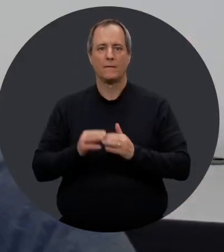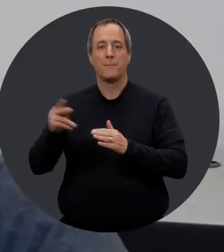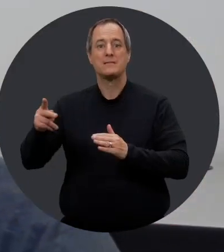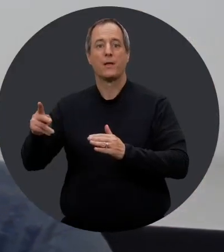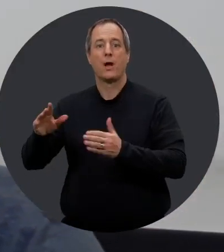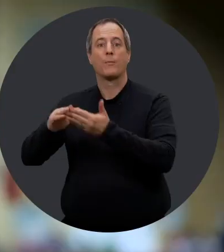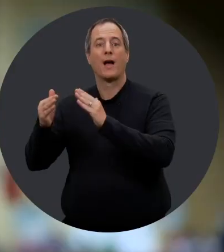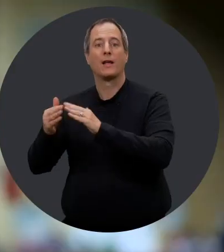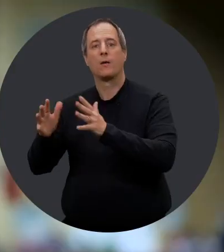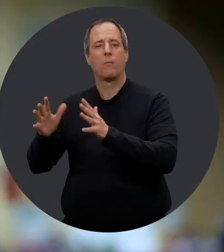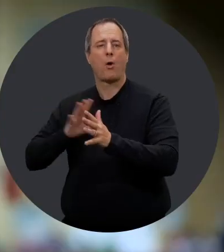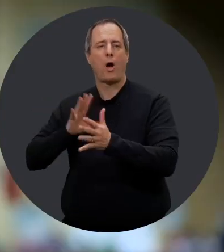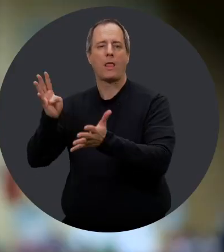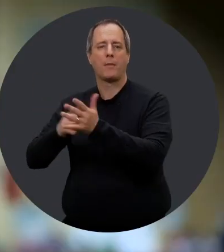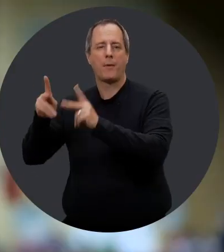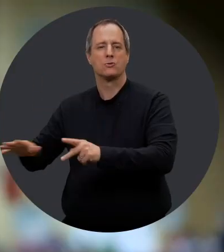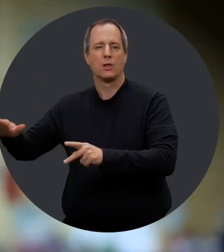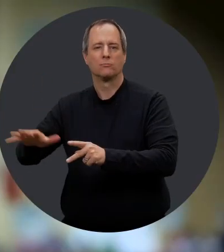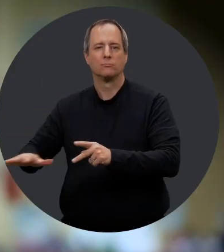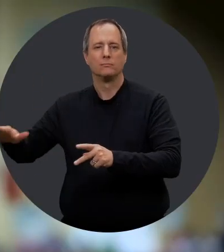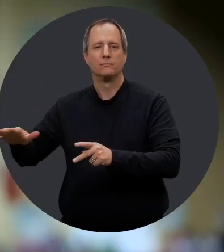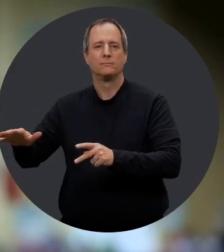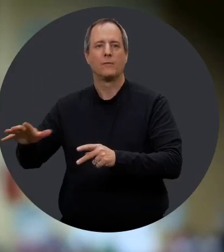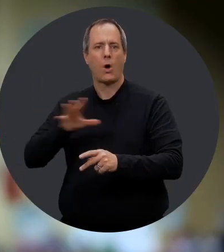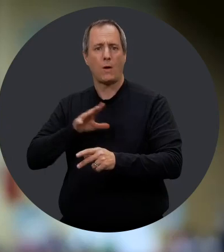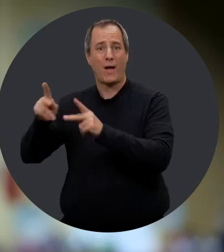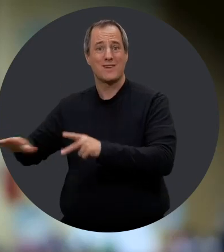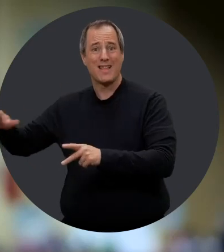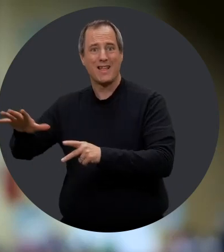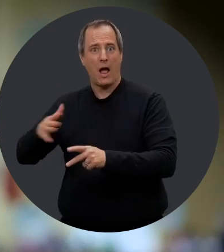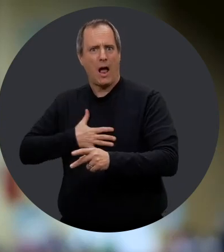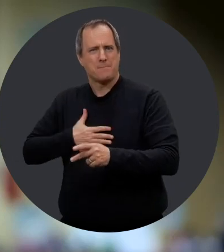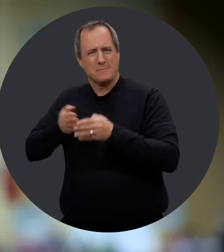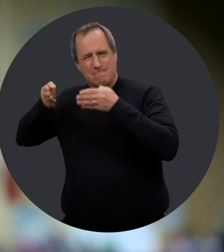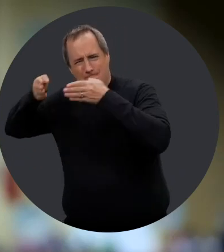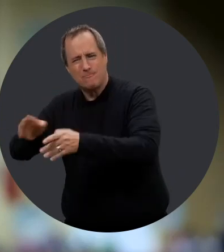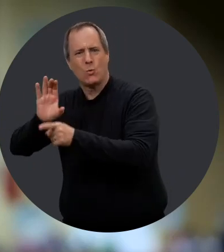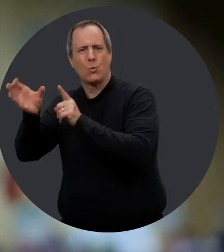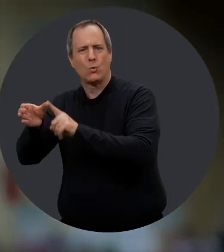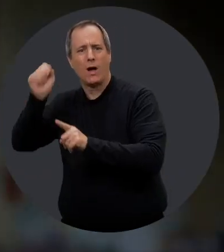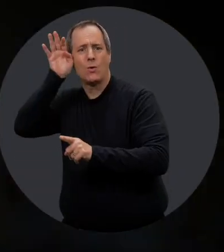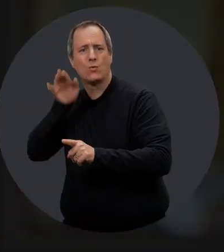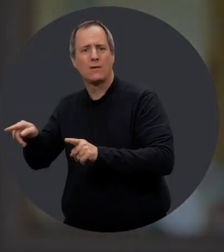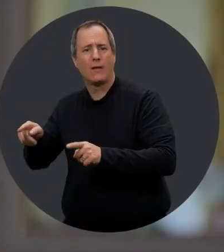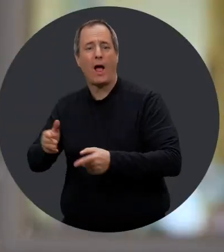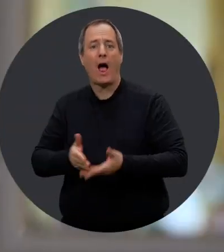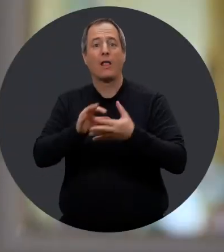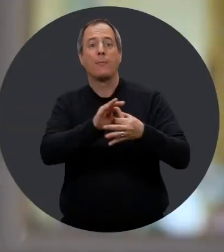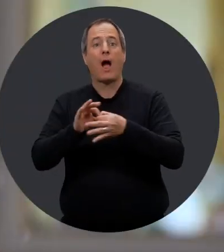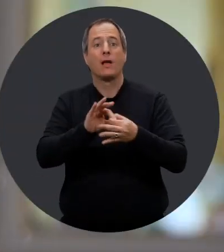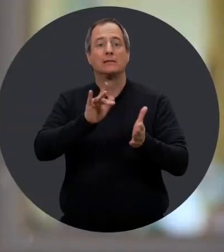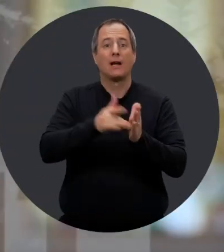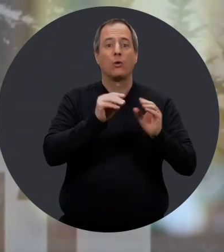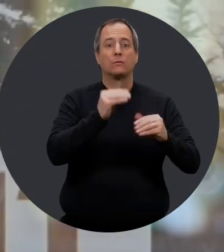Pessamette est une communauté qui a environ 4000 habitants et on y retrouve des gens qui ont à cœur la culture innu. Grâce à